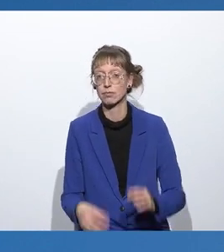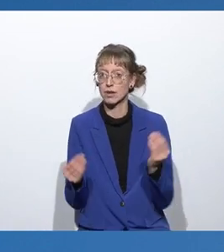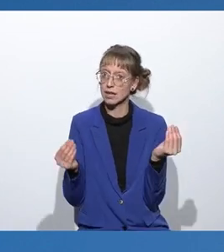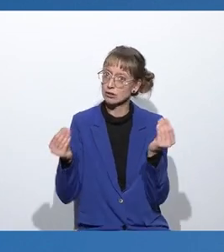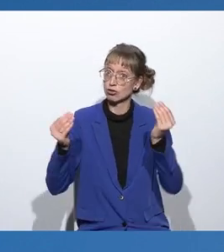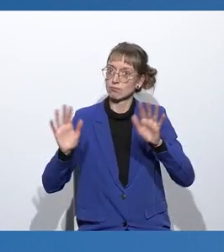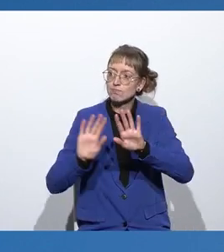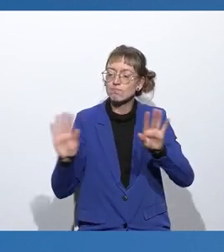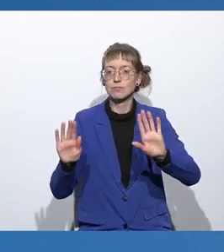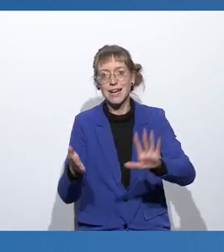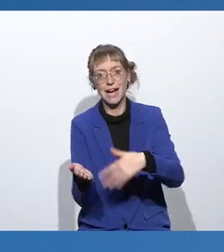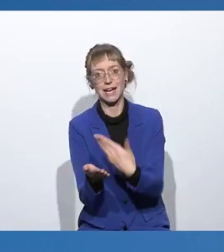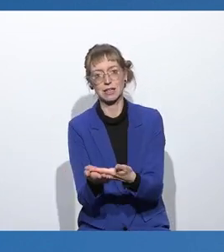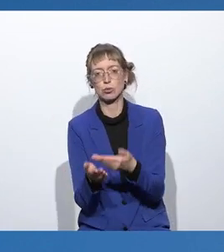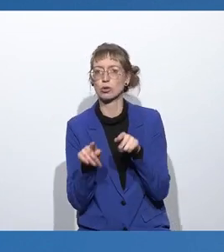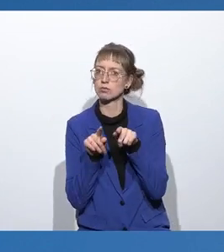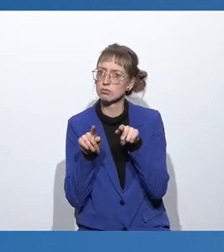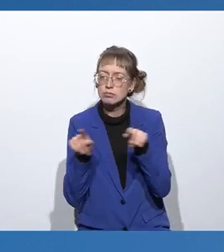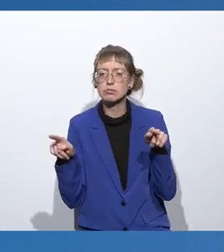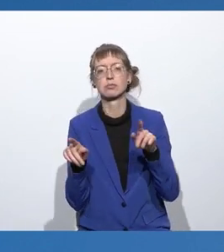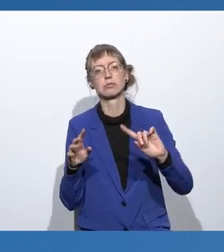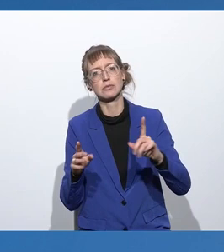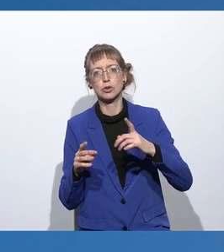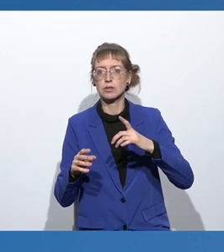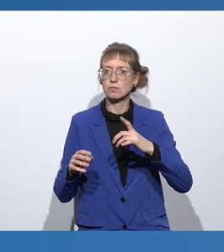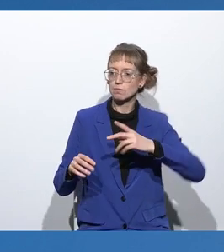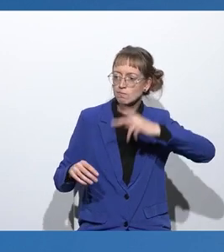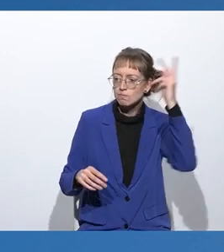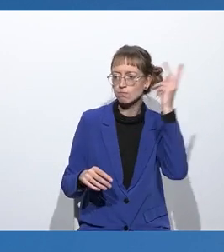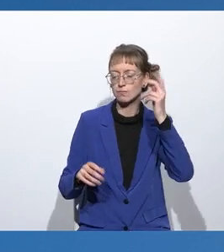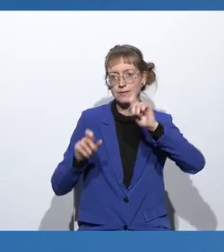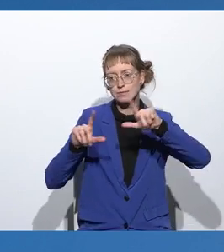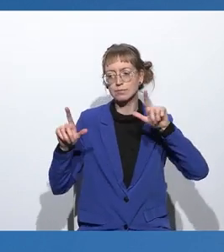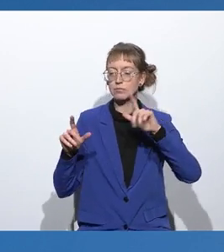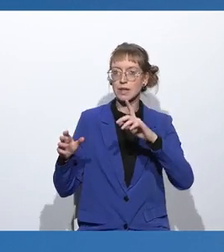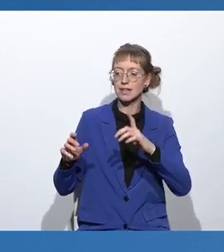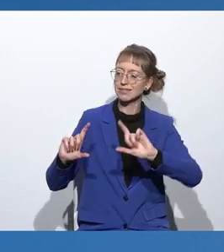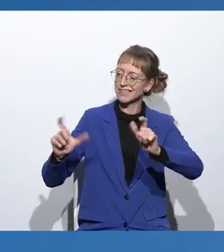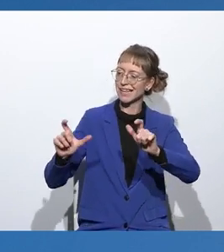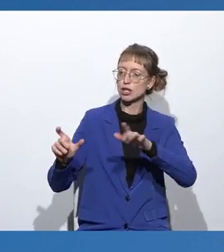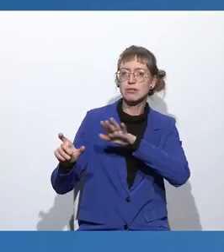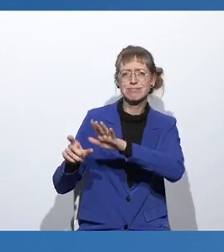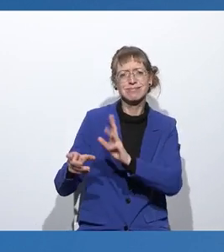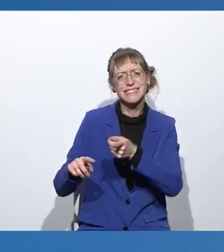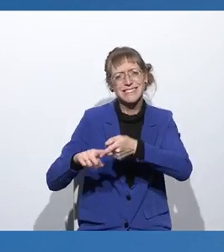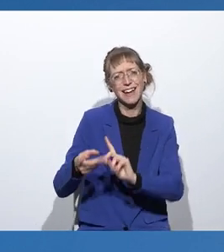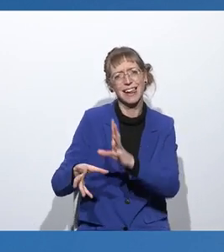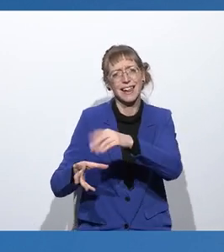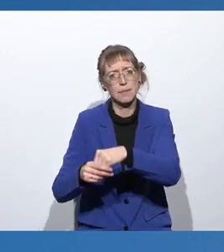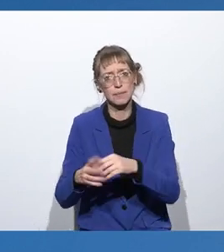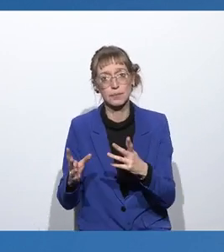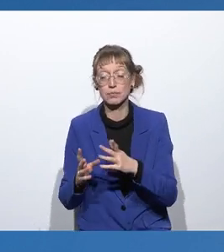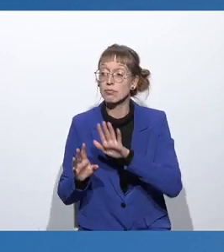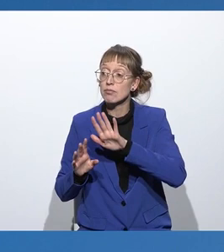Angebote sollten diese sich als Teil der Gesellschaft verstehen, ihr eigenes Tun und dessen